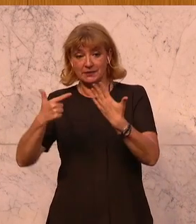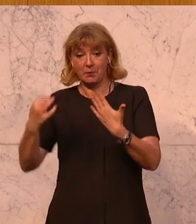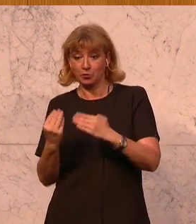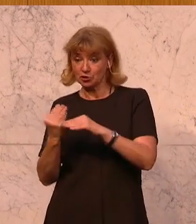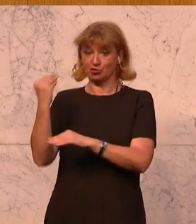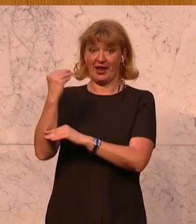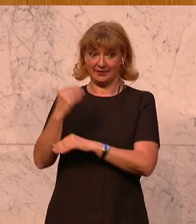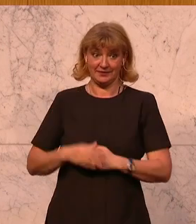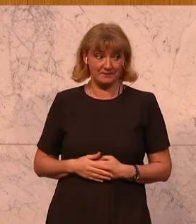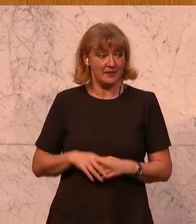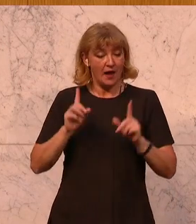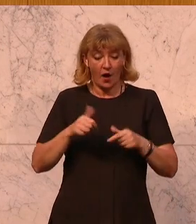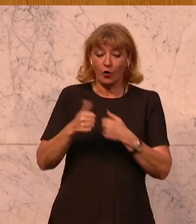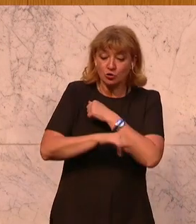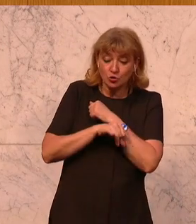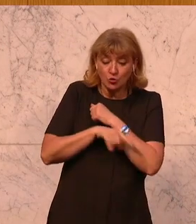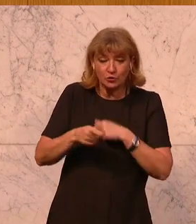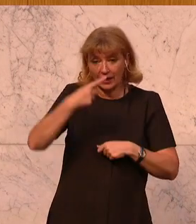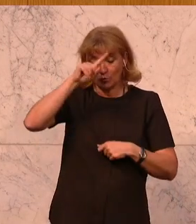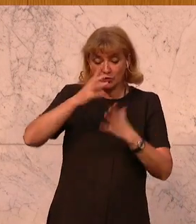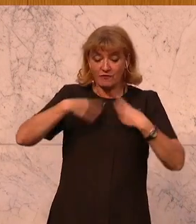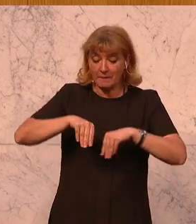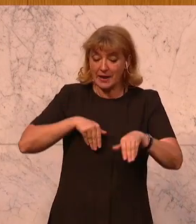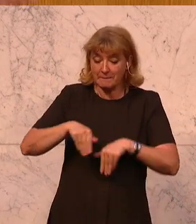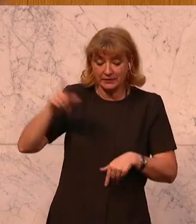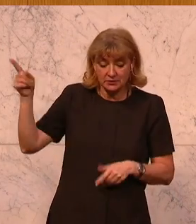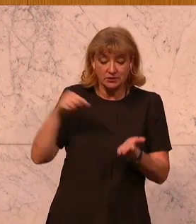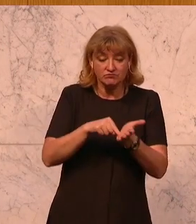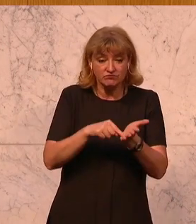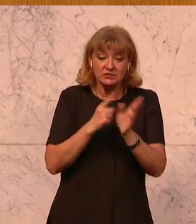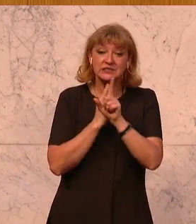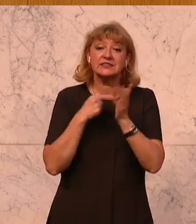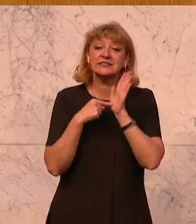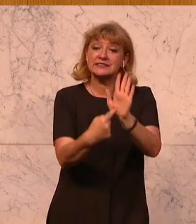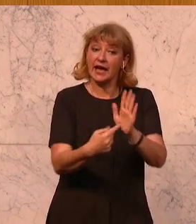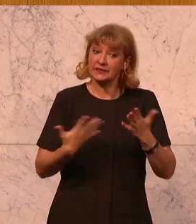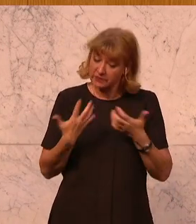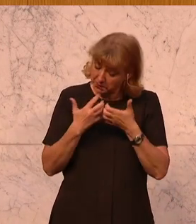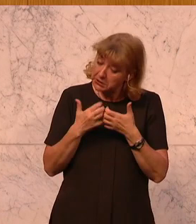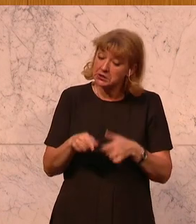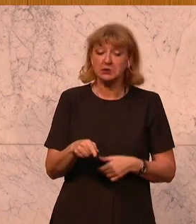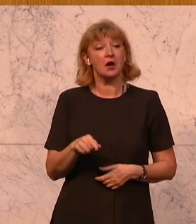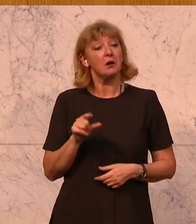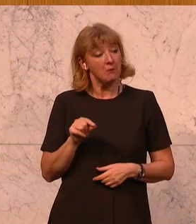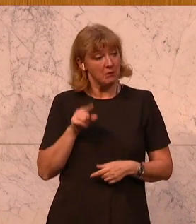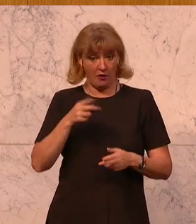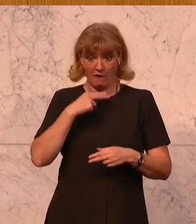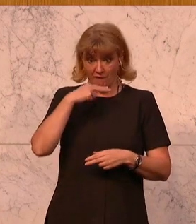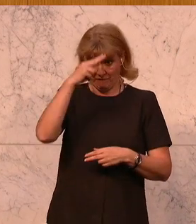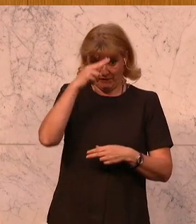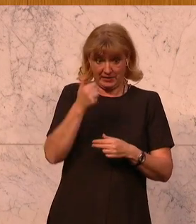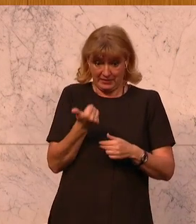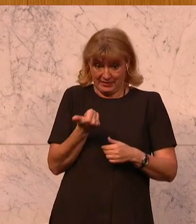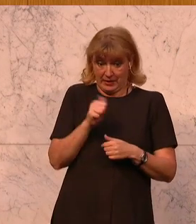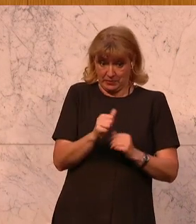steigt. Und eine Studie der Deutschen Familienministerium hat auch zufolge gezeigt und berichtet, dass seit die Väterbeteiligung